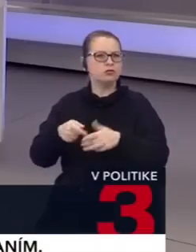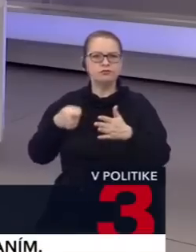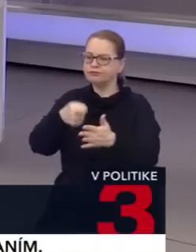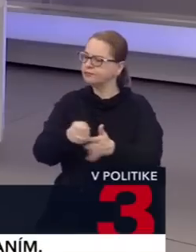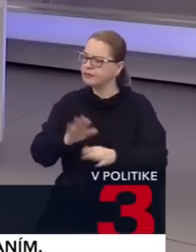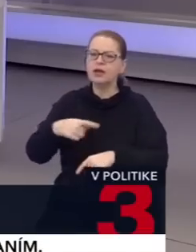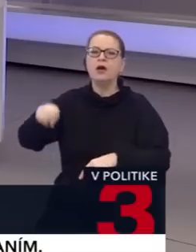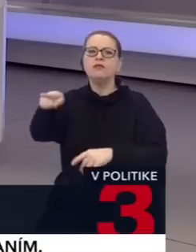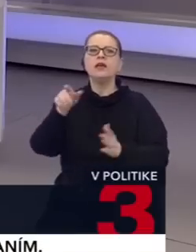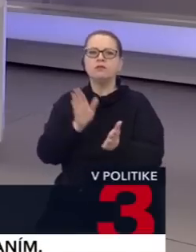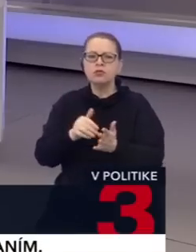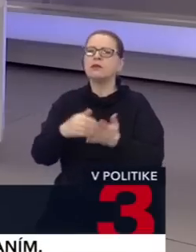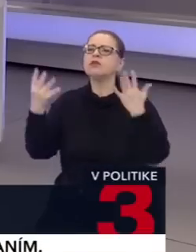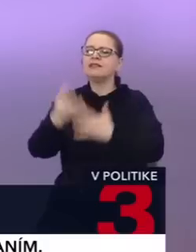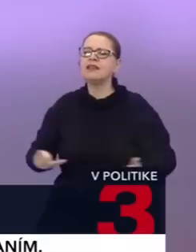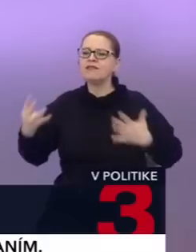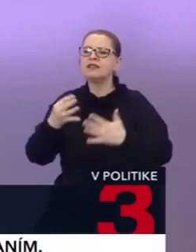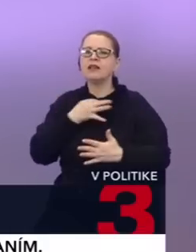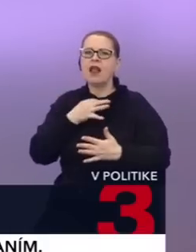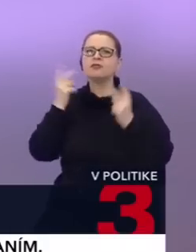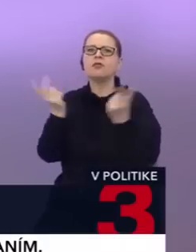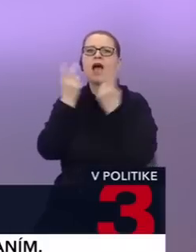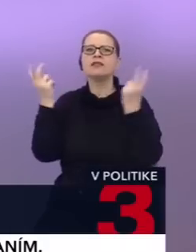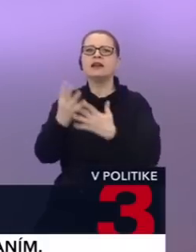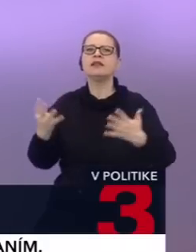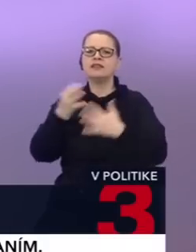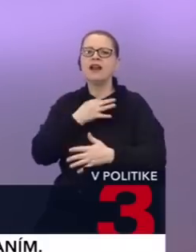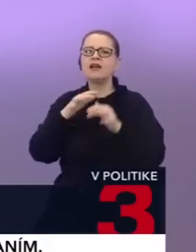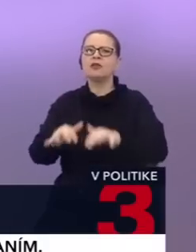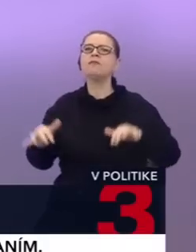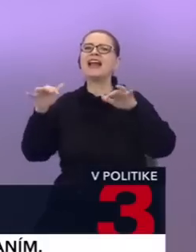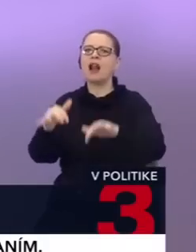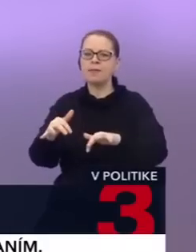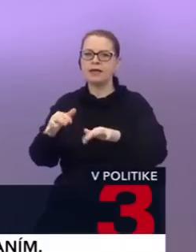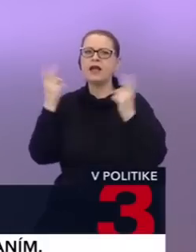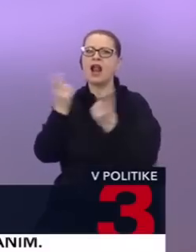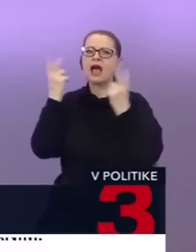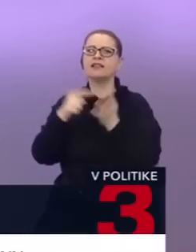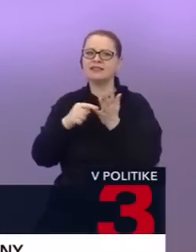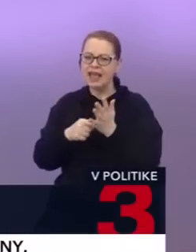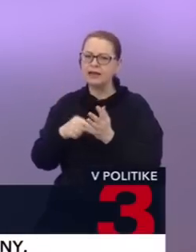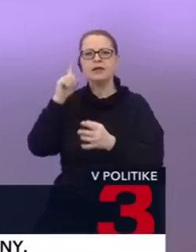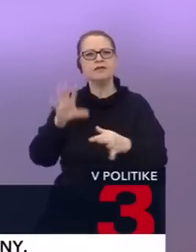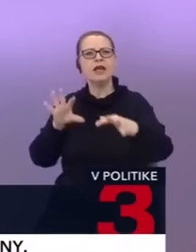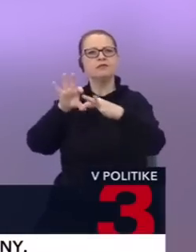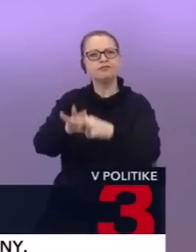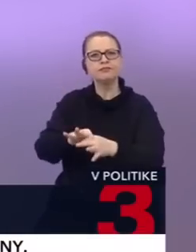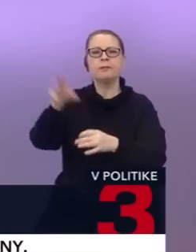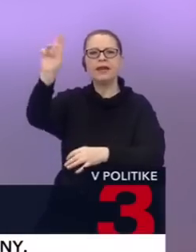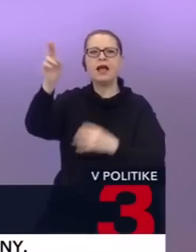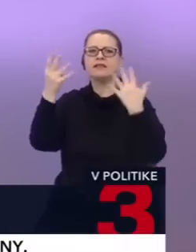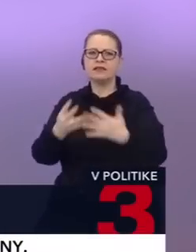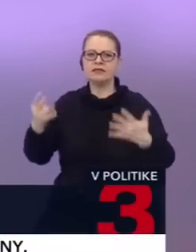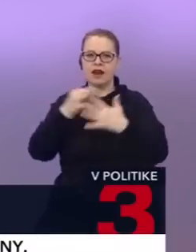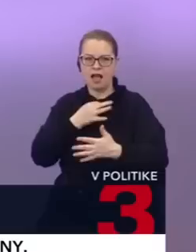potrebujete 90 hlasov. A teraz hľadáte tých 90 hlasov v tom parlamente. A hľadáte termín, ku ktorému sa vie 90 hlasov prihlásiť.